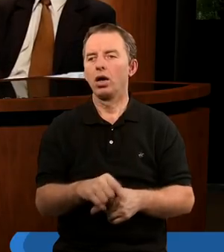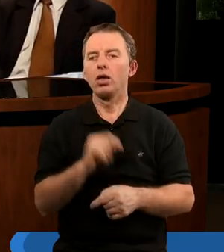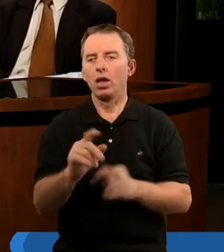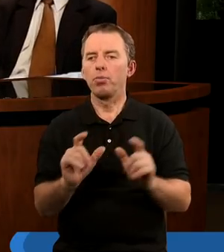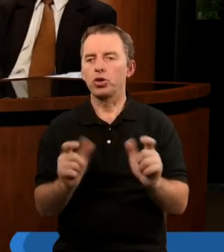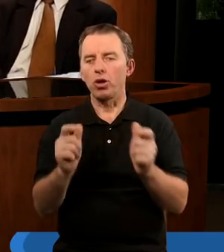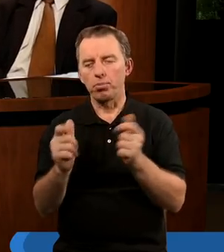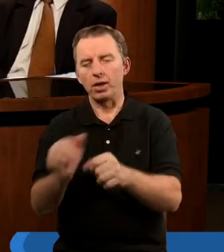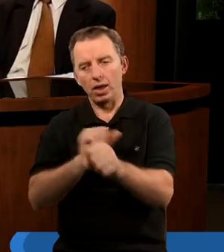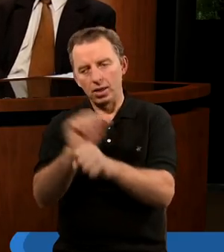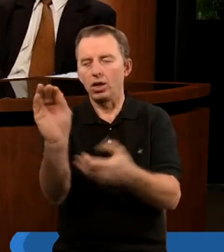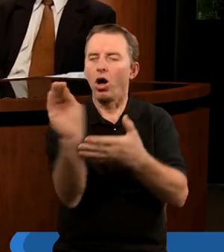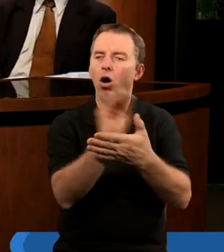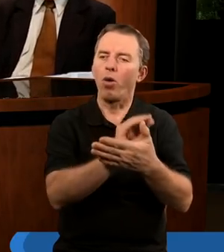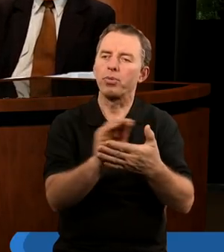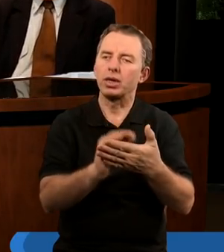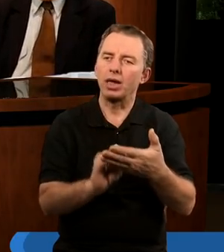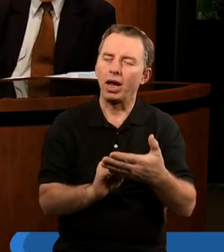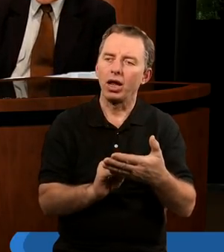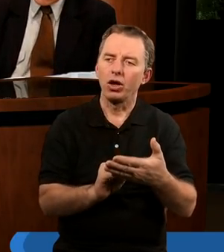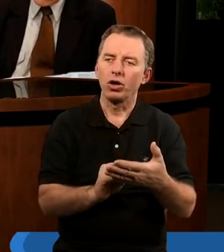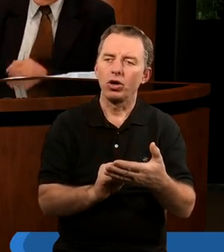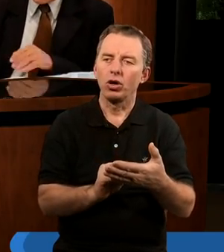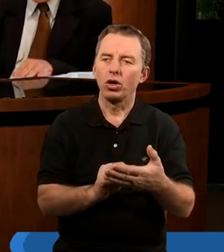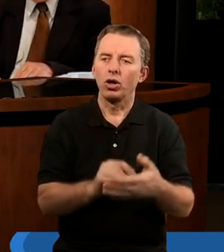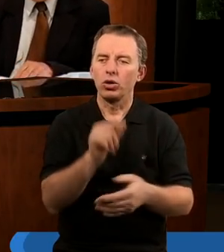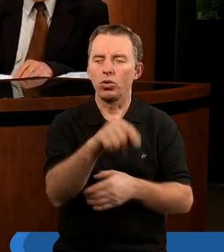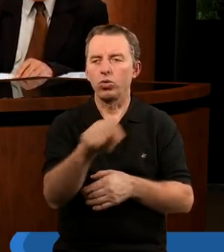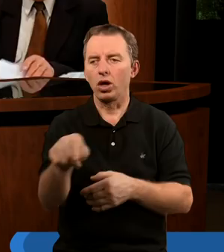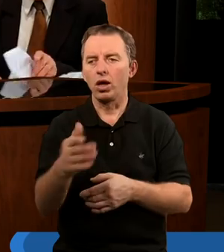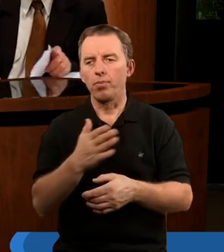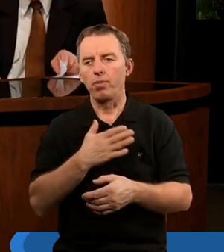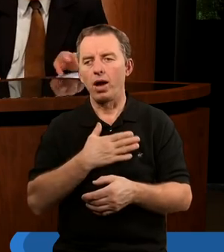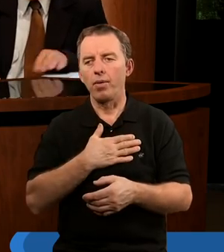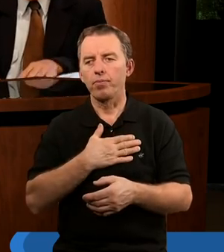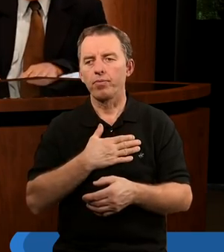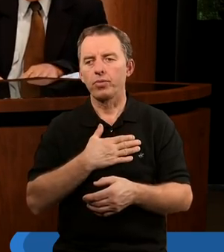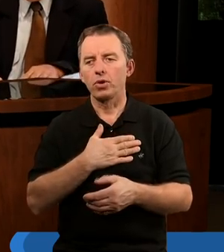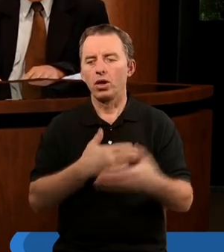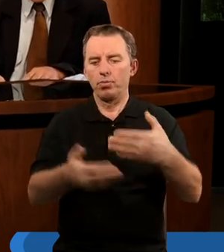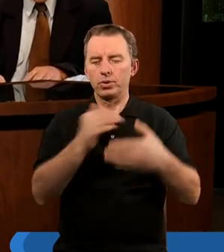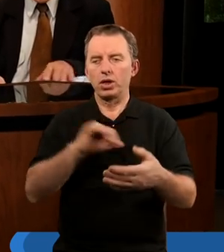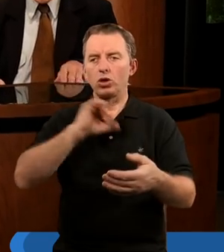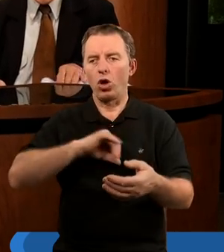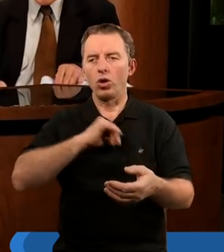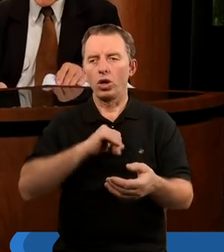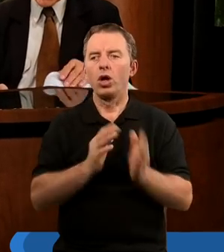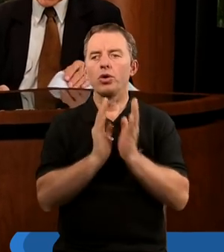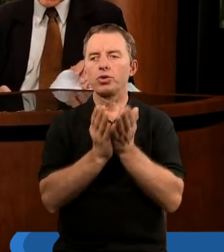przypadek jest opisany. Tutaj mam przed sobą